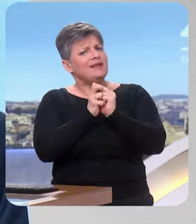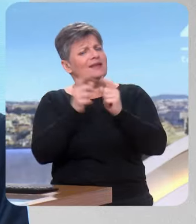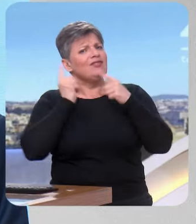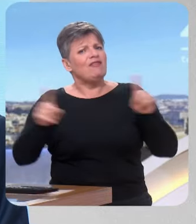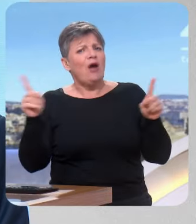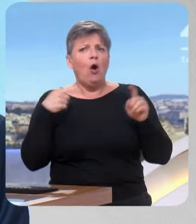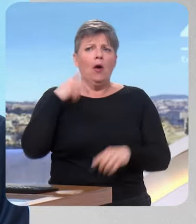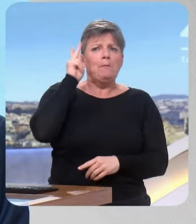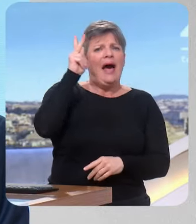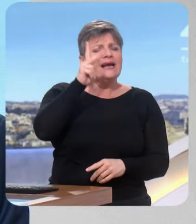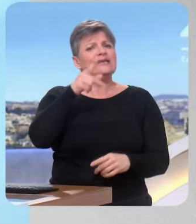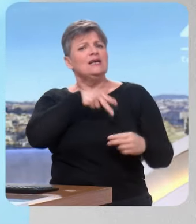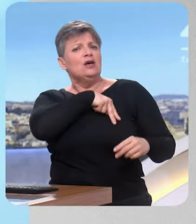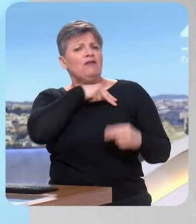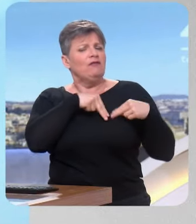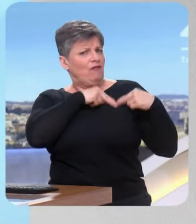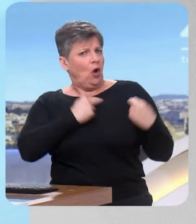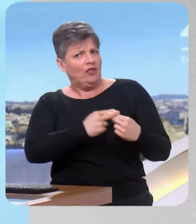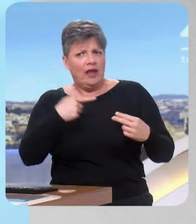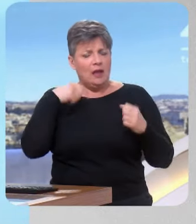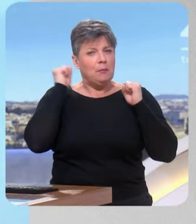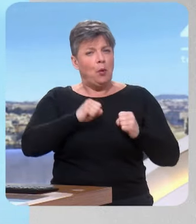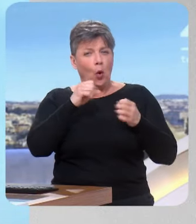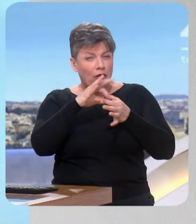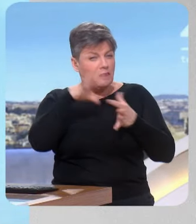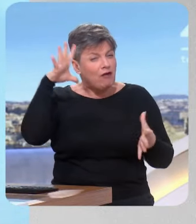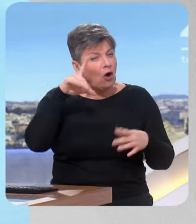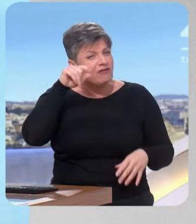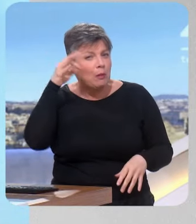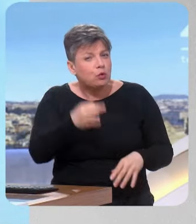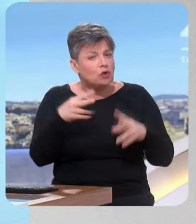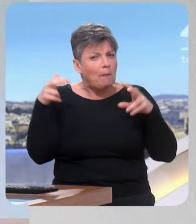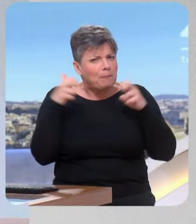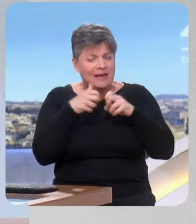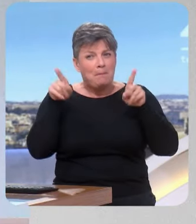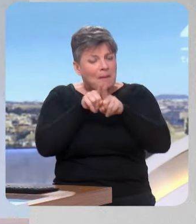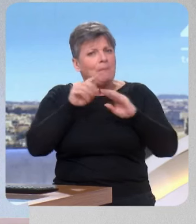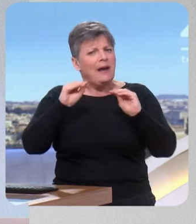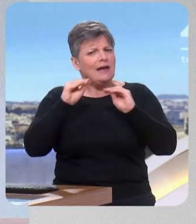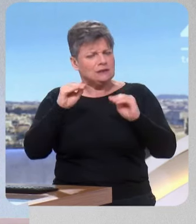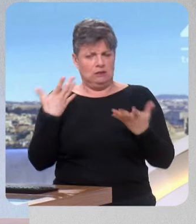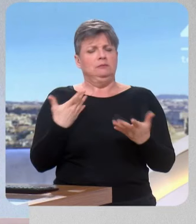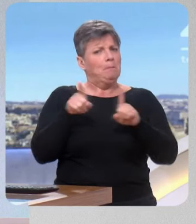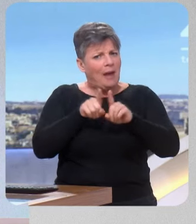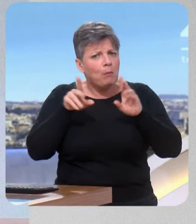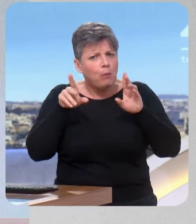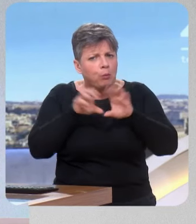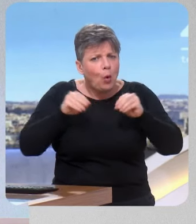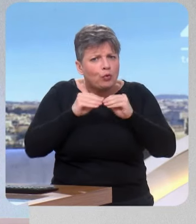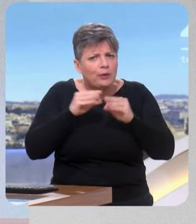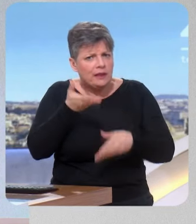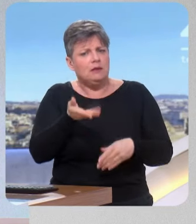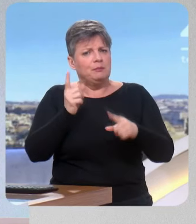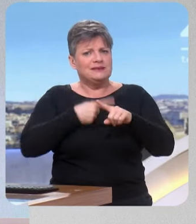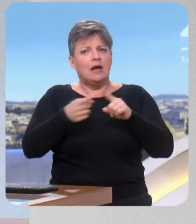ou l'Est de la France, les tarifs pratiqués dans la grande distribution peuvent parfois varier de plus de 20%. Pourquoi ? Est-ce que c'est vraiment justifié ? Ou est-ce que vous faites vos prix non pas